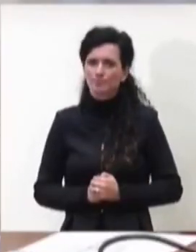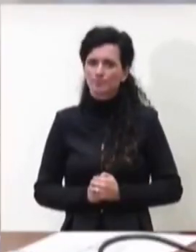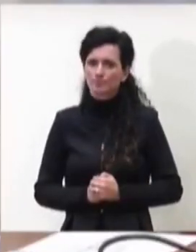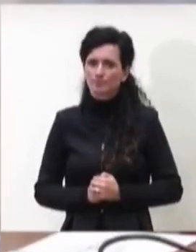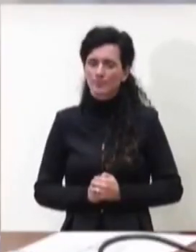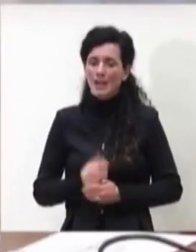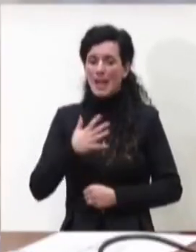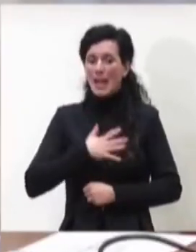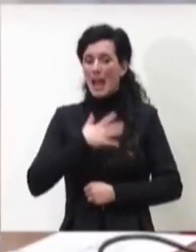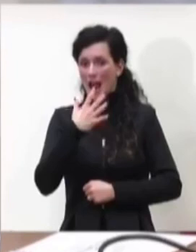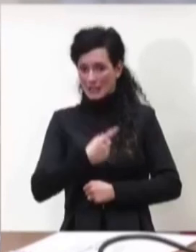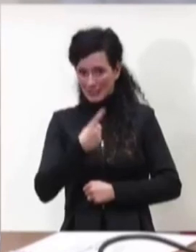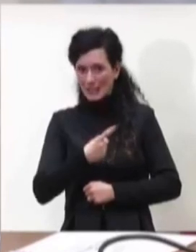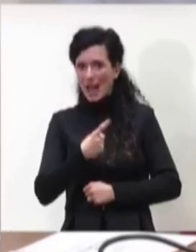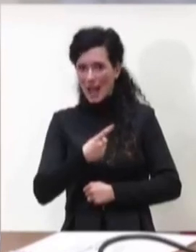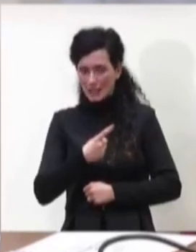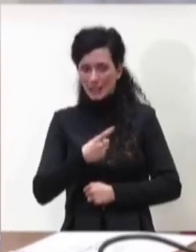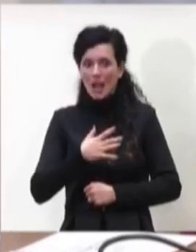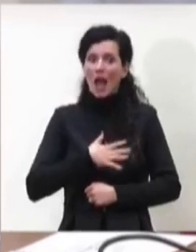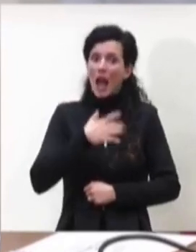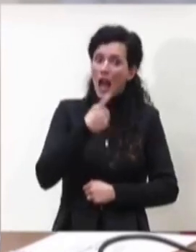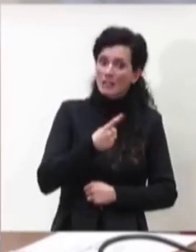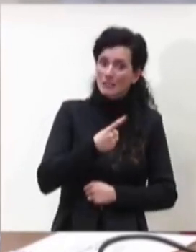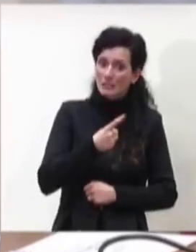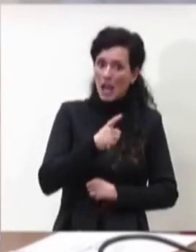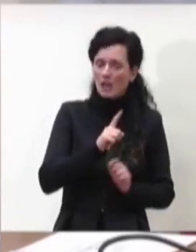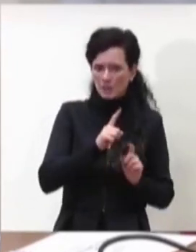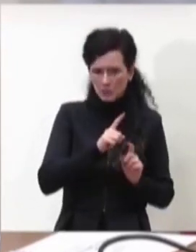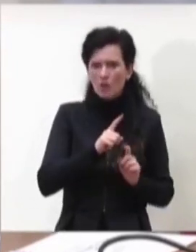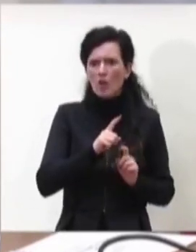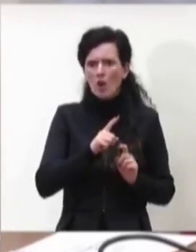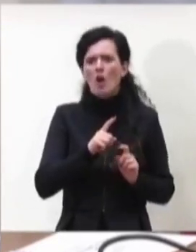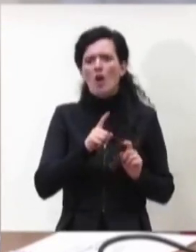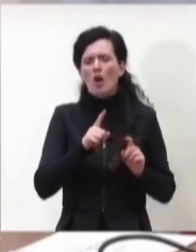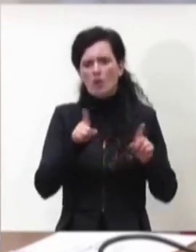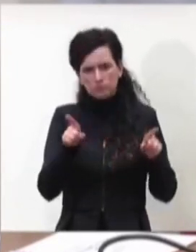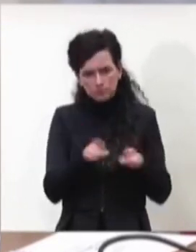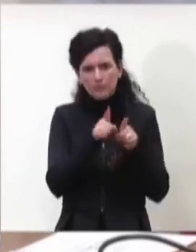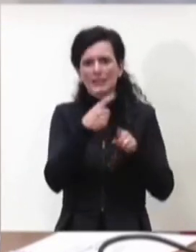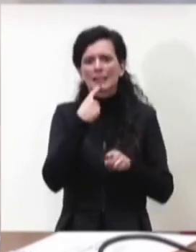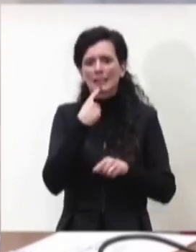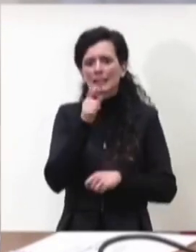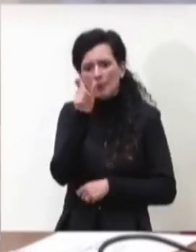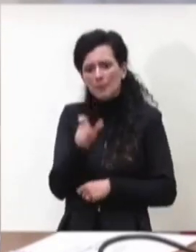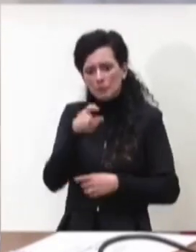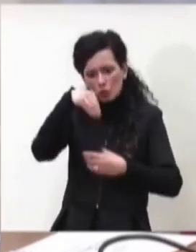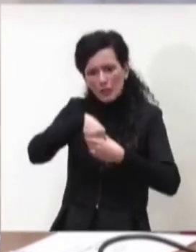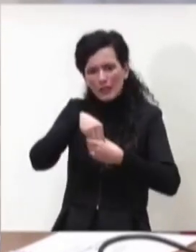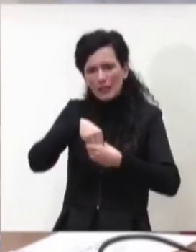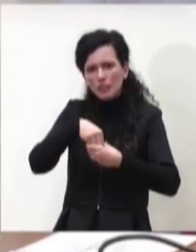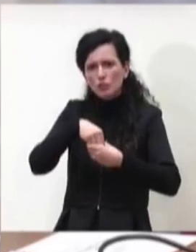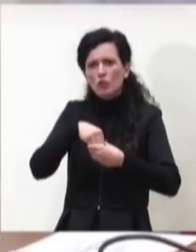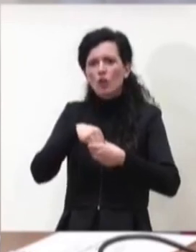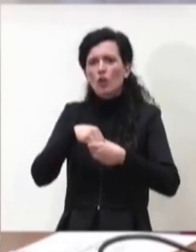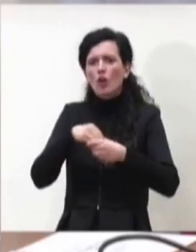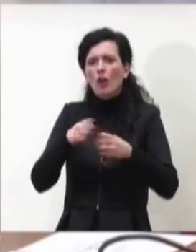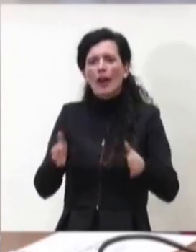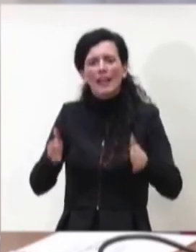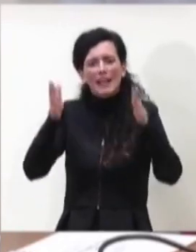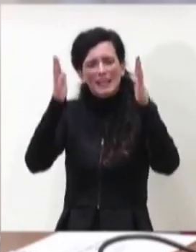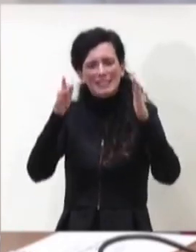anziani e non solo gli anziani ma anche coloro che lavorano nelle residenze assistite